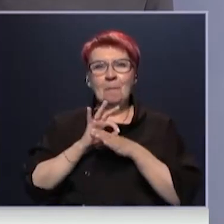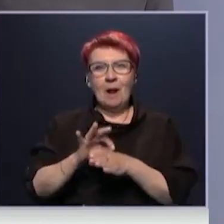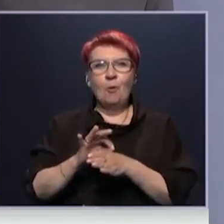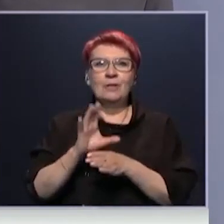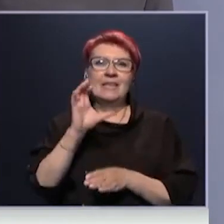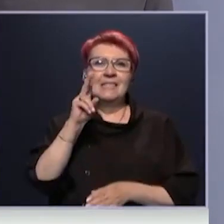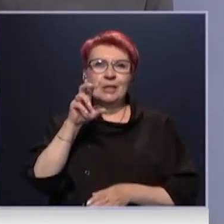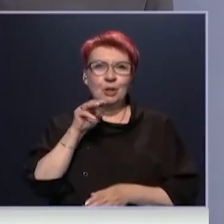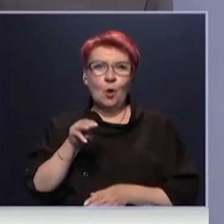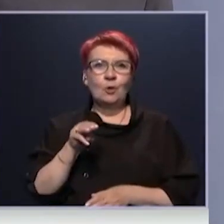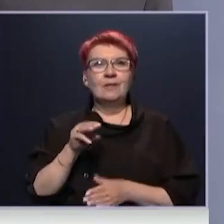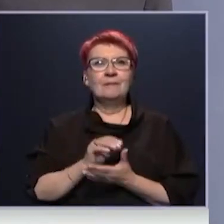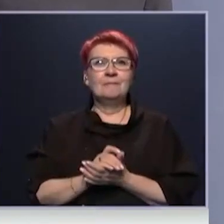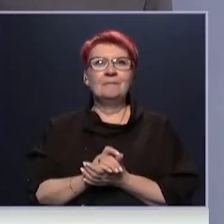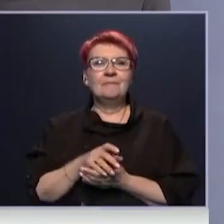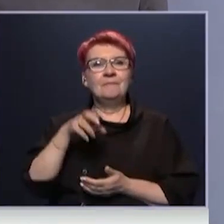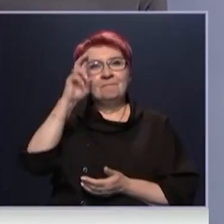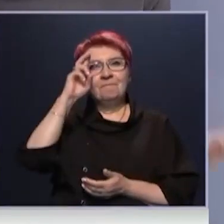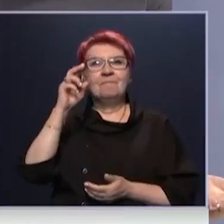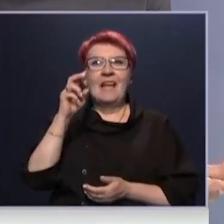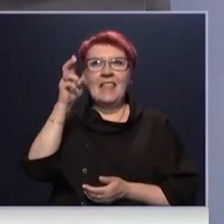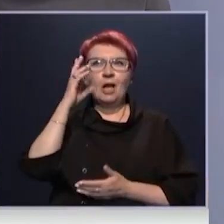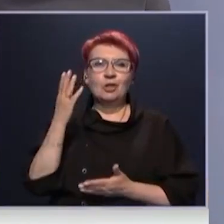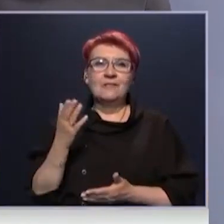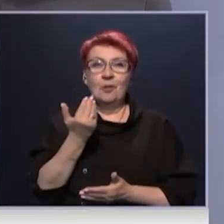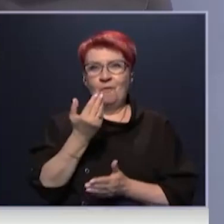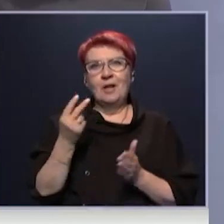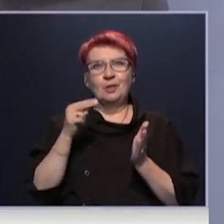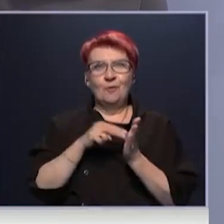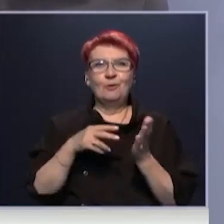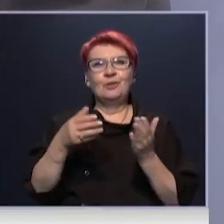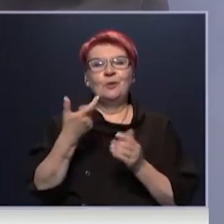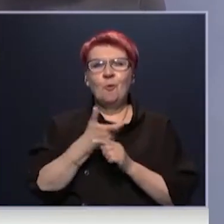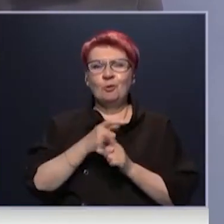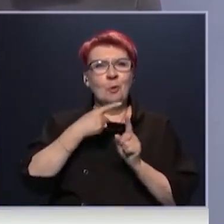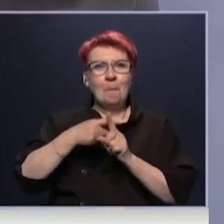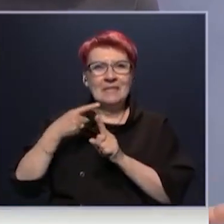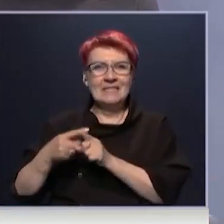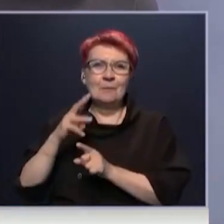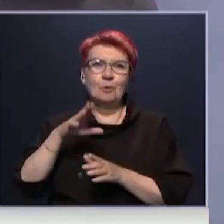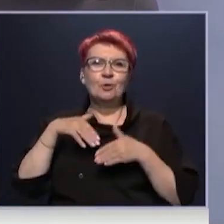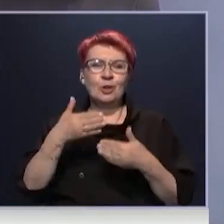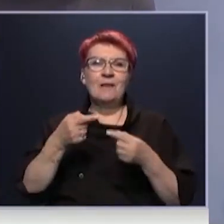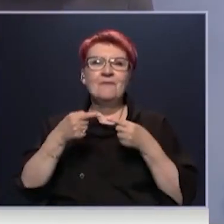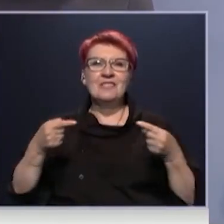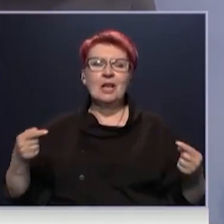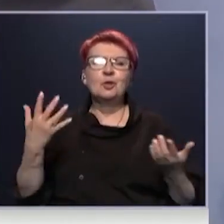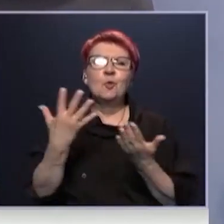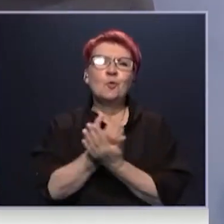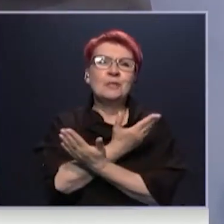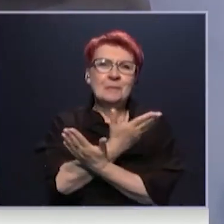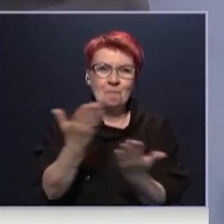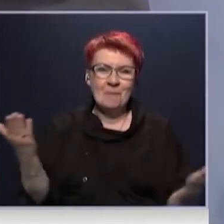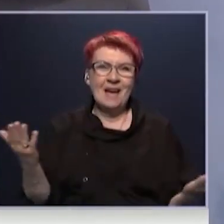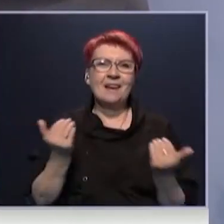слет, скаутский слет княжества. Ну, ваше включение получилось очень позитивным, поэтому мы желаем всяческих успехов